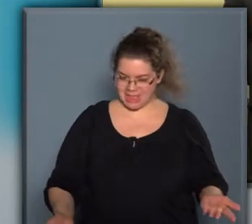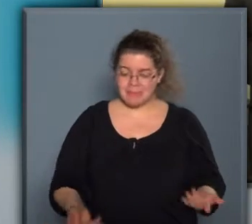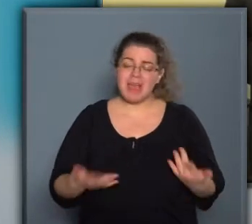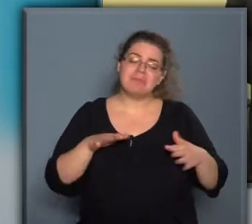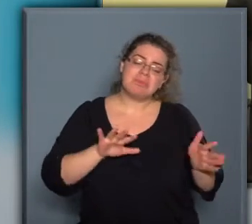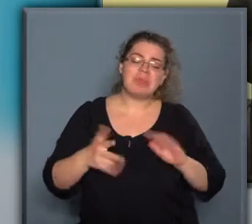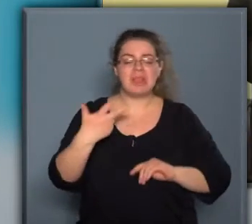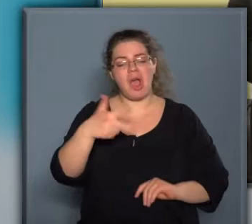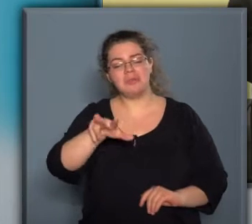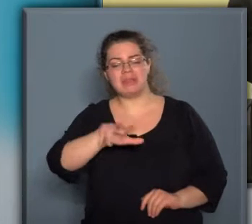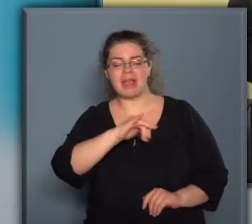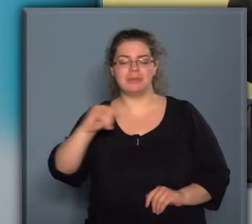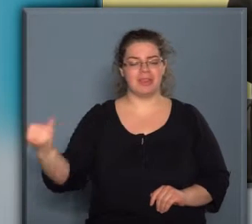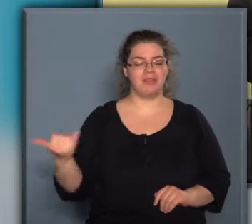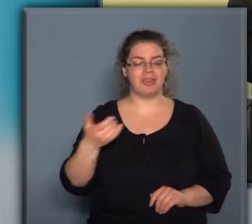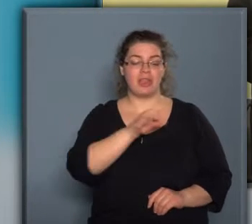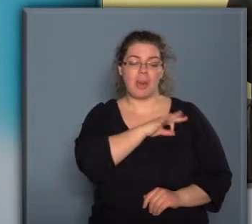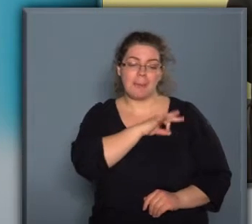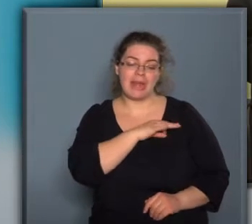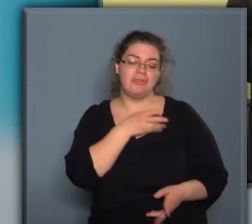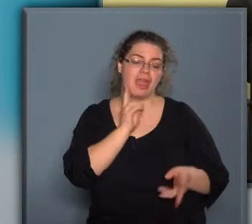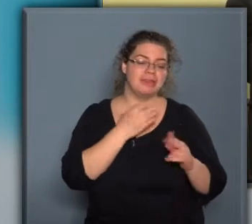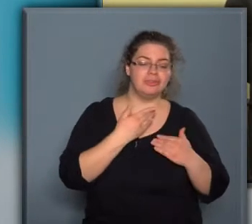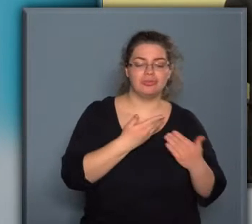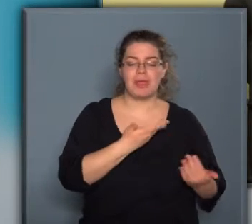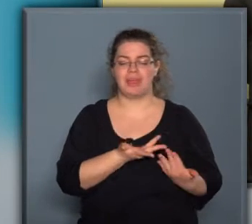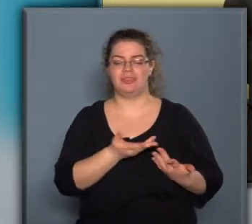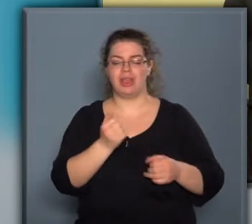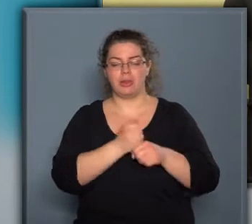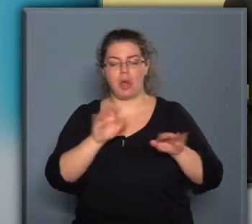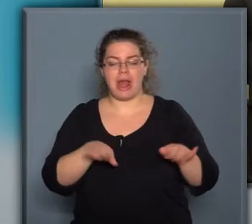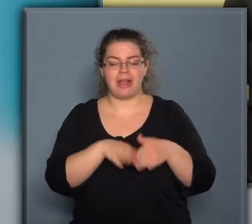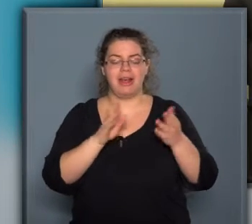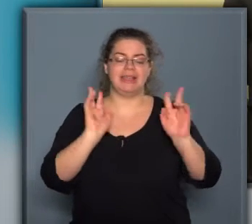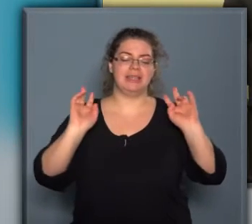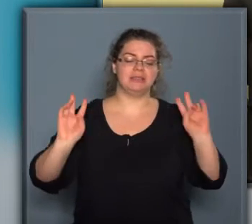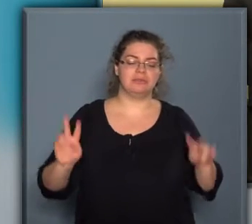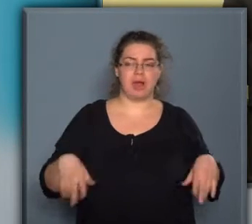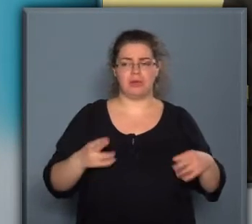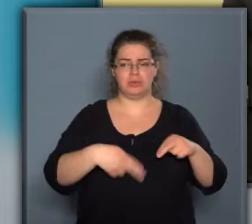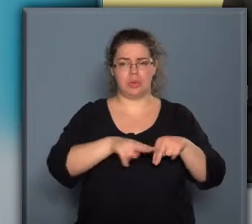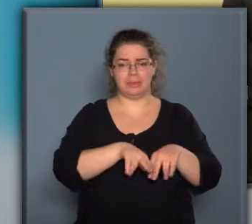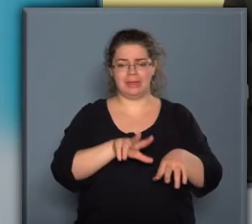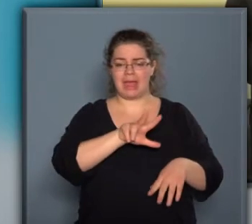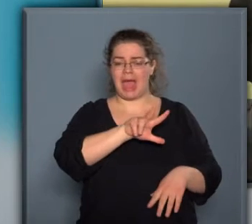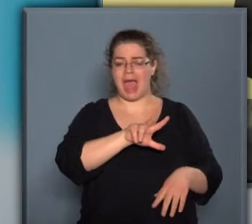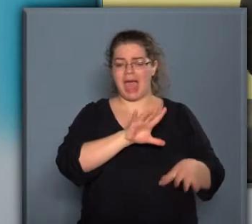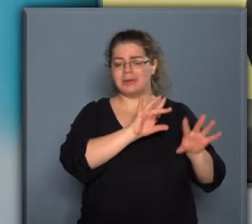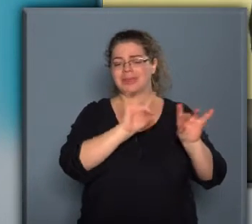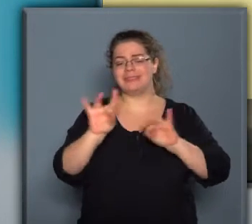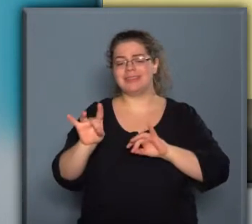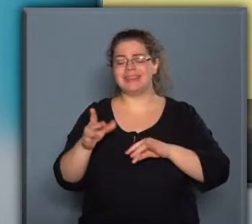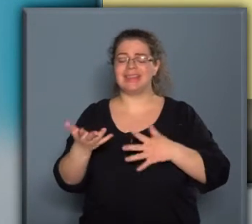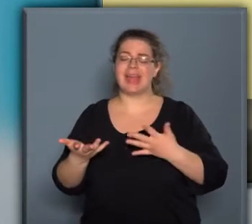Talán az a 33 éves barátság, ismeretség, kollégaként való több mint három évtizednek az